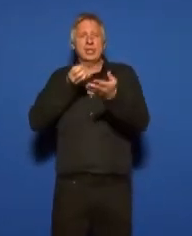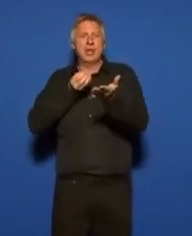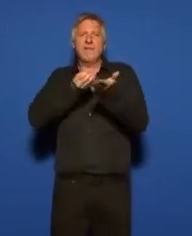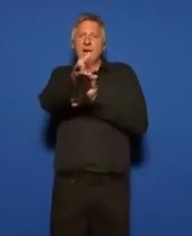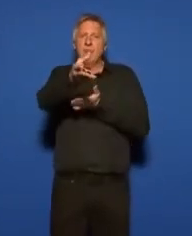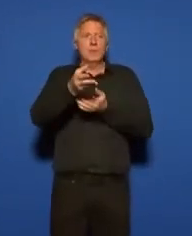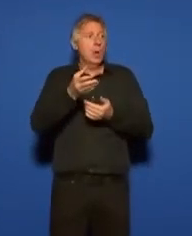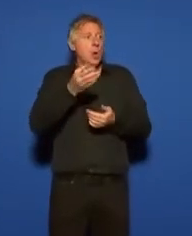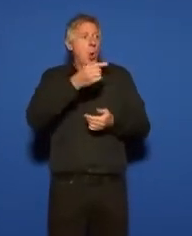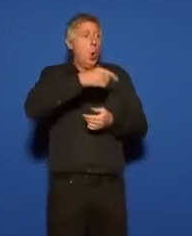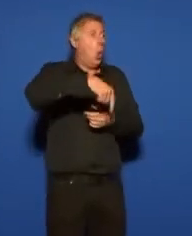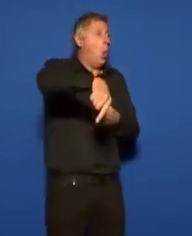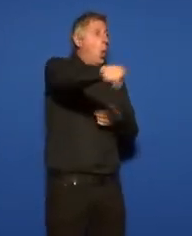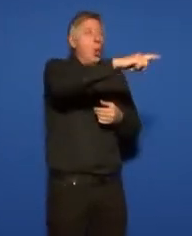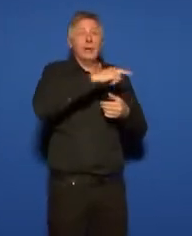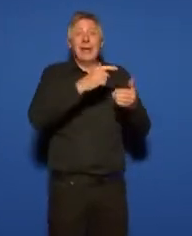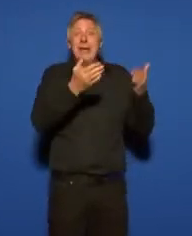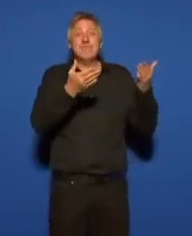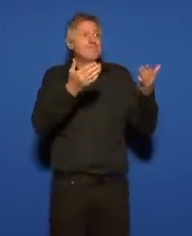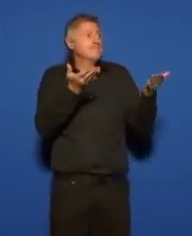'a aucun équivalent. Merci d'être ensemble. d'avoir regardé